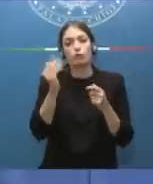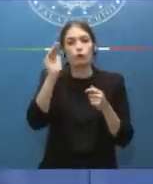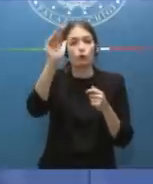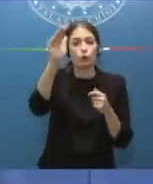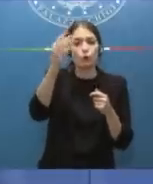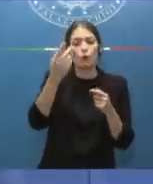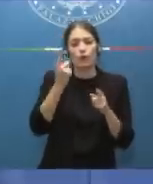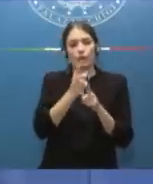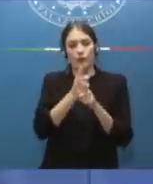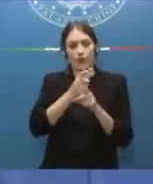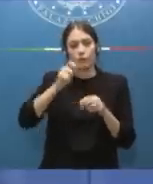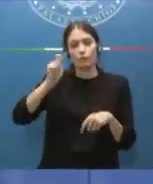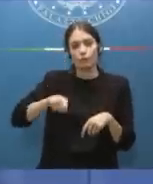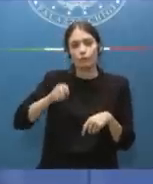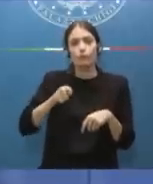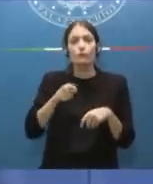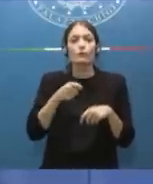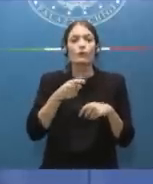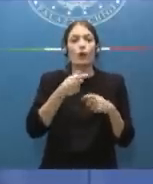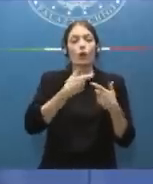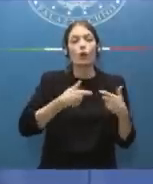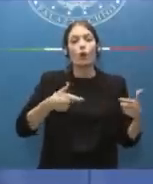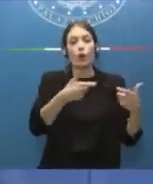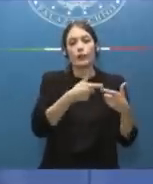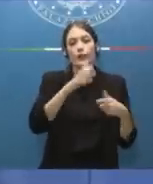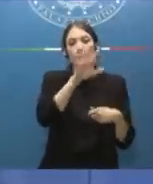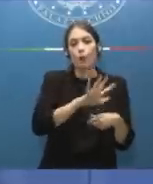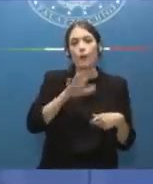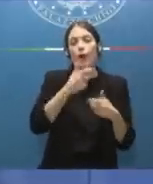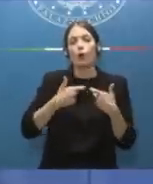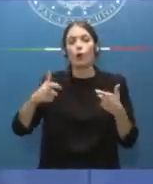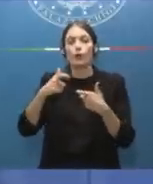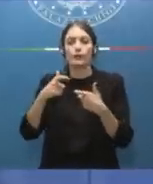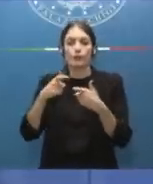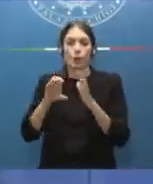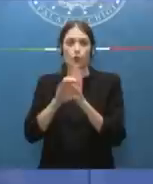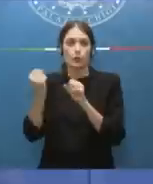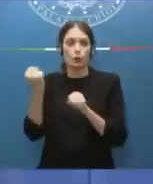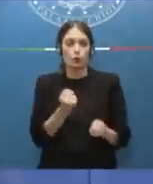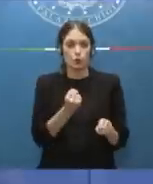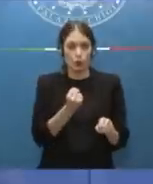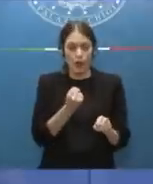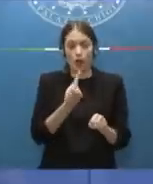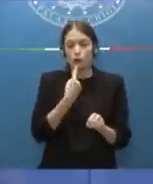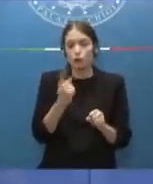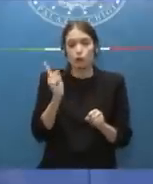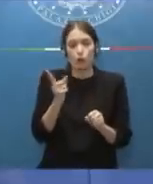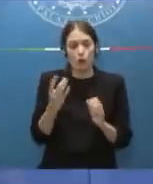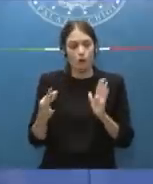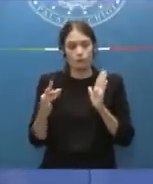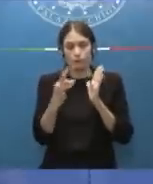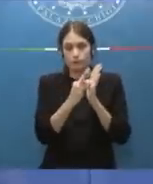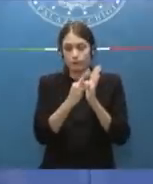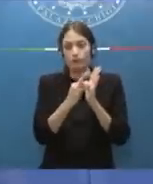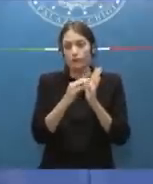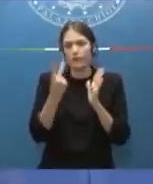sentenze che ci sono state sia la Corte Europea che la Corte Costituzionale, nelle quali in buona sostanza si dice che la norma, così come